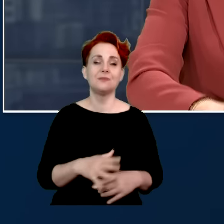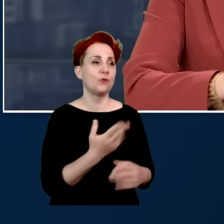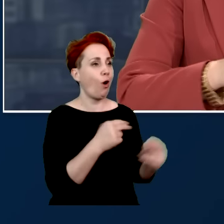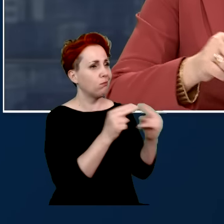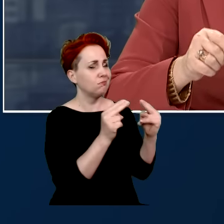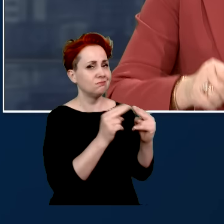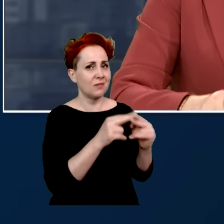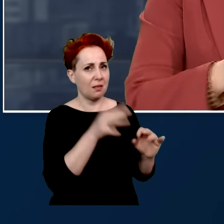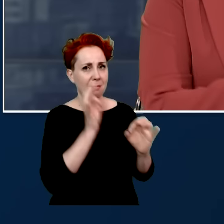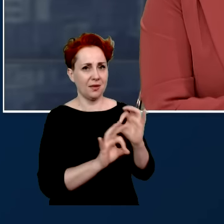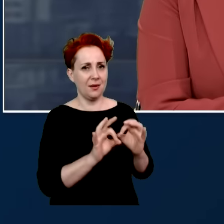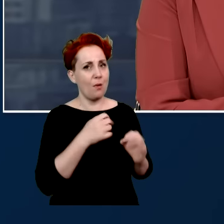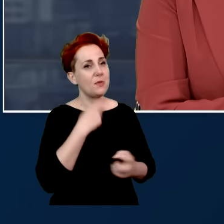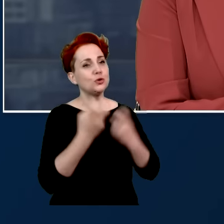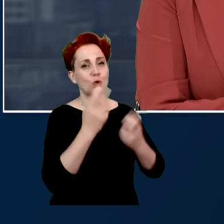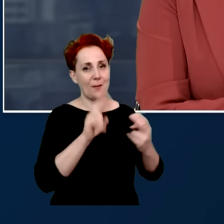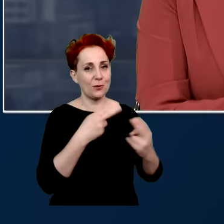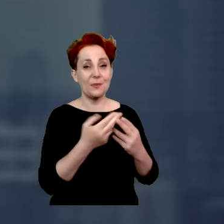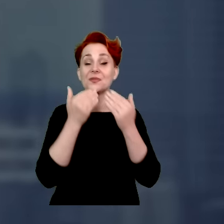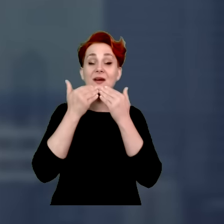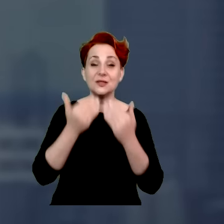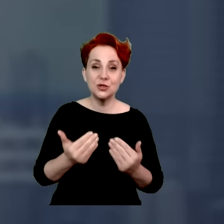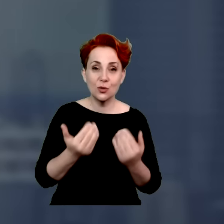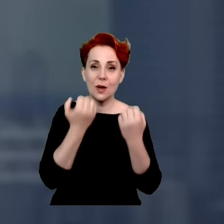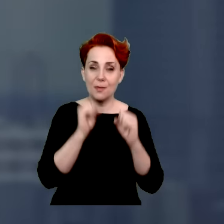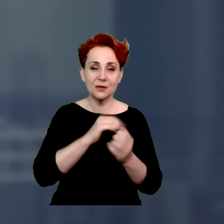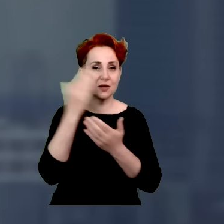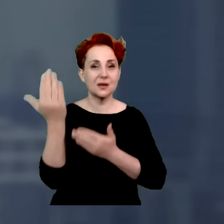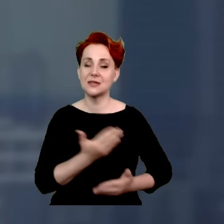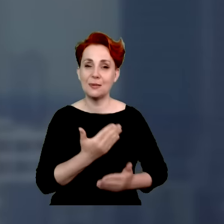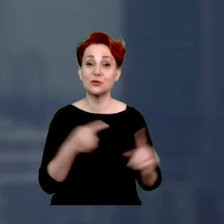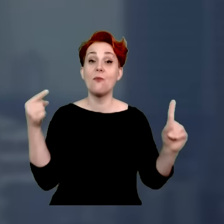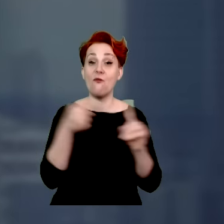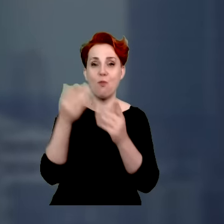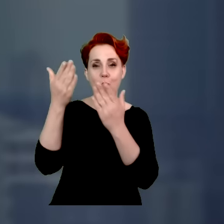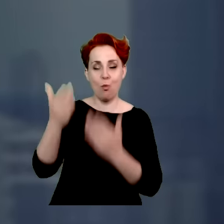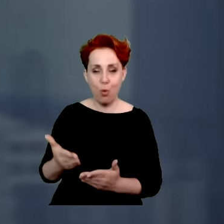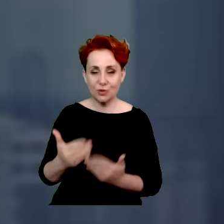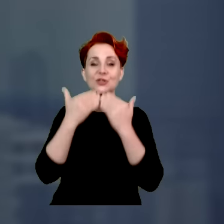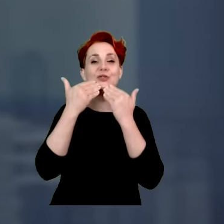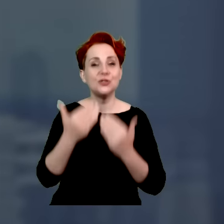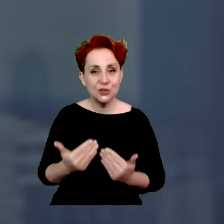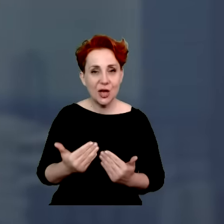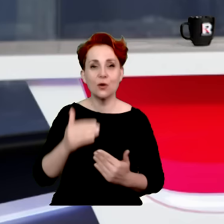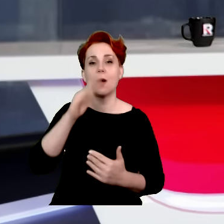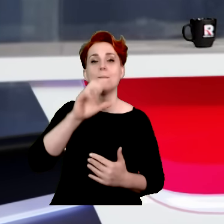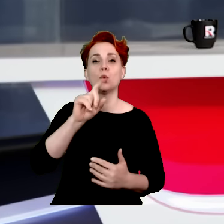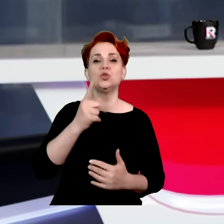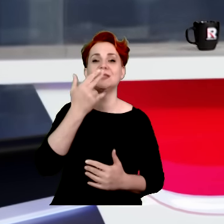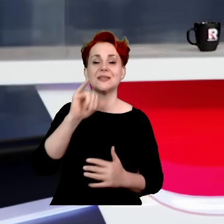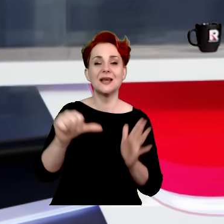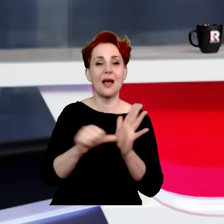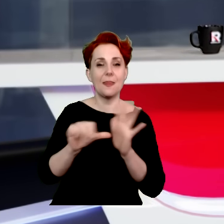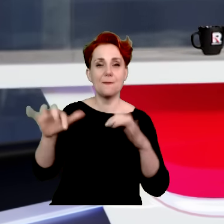ustalcie, bo szukamy odpowiedzi. Dziękuję bardzo, zapraszam na w punkt, Kasi Gójskiej. Dziękuję raz jeszcze Joachim Brudziński, kandydat do